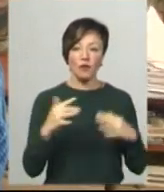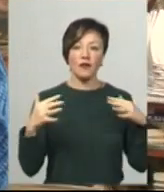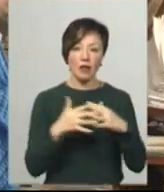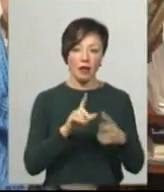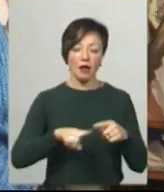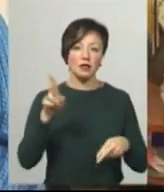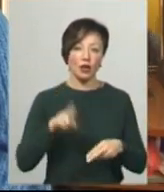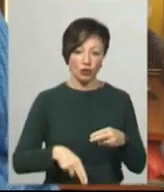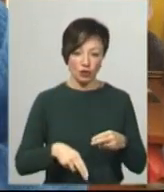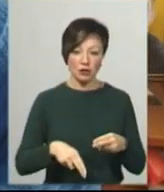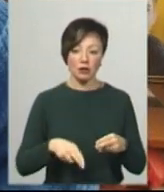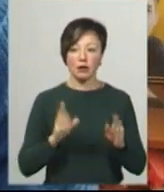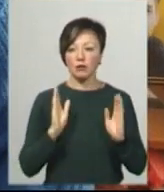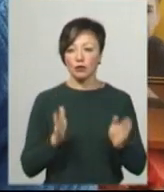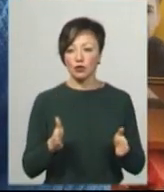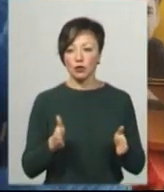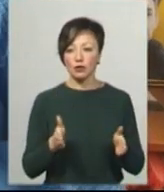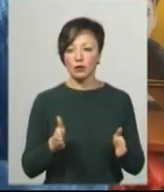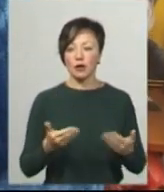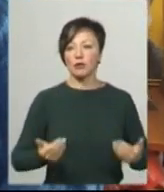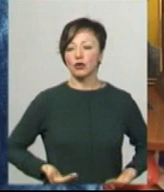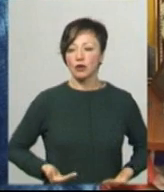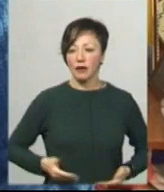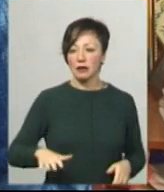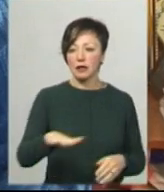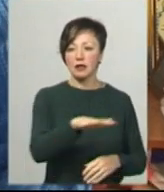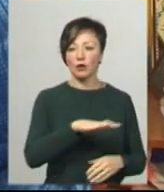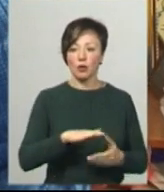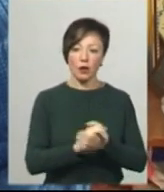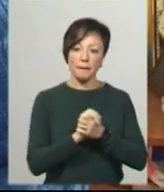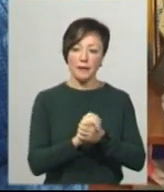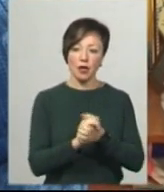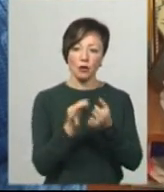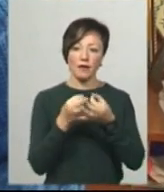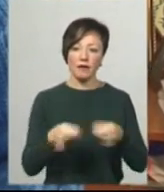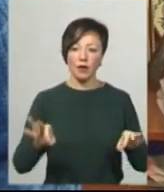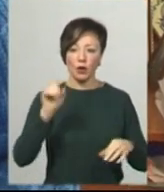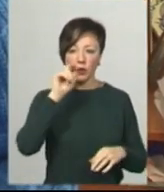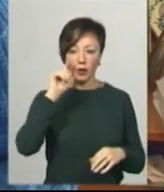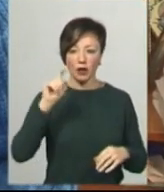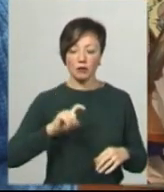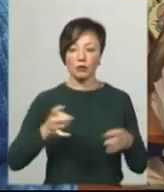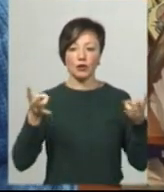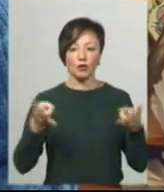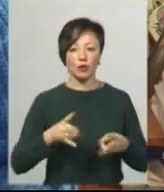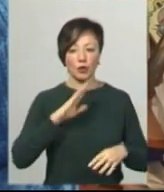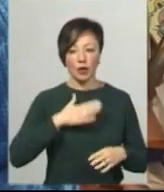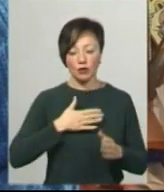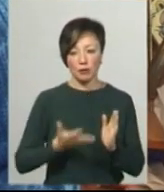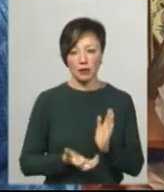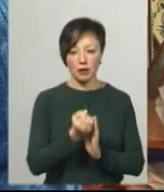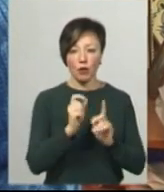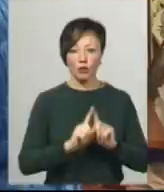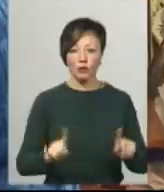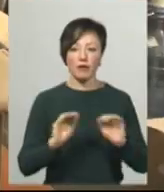закінчиться і вони будуть проживати на території мирної, вільної України, вони потребують нашої підтримки,